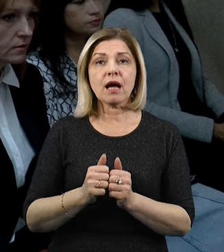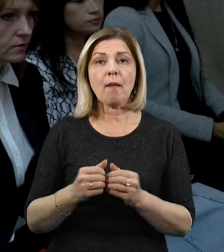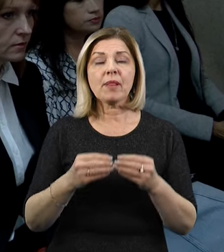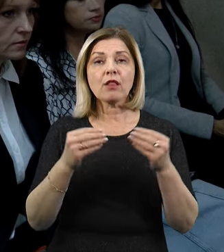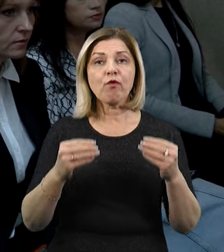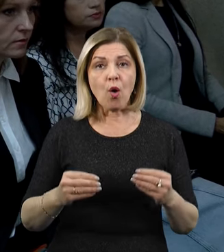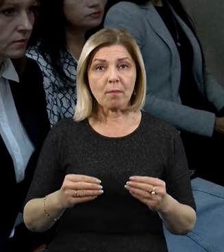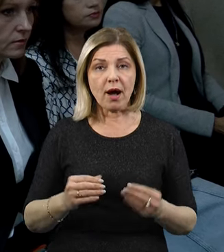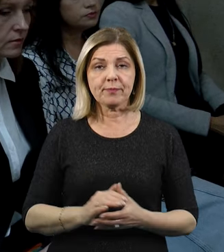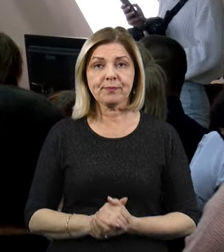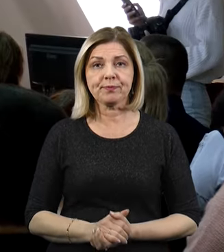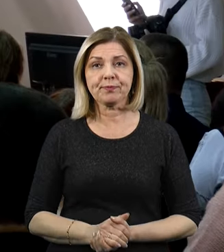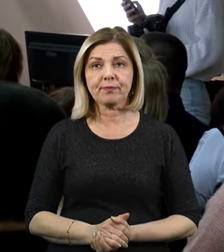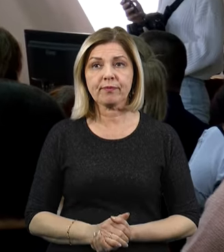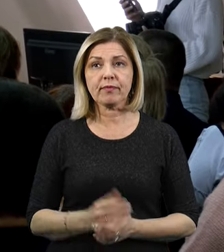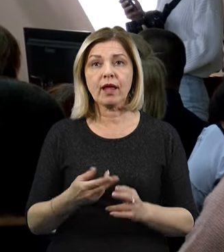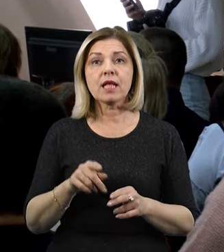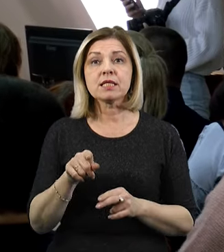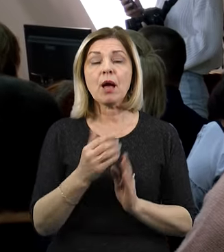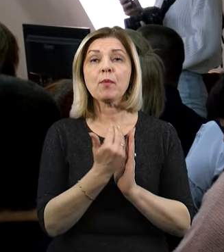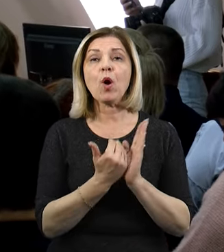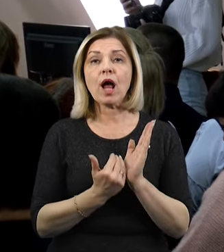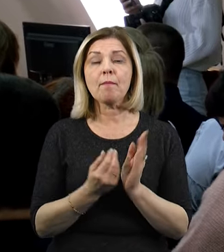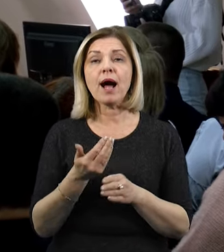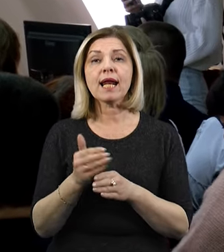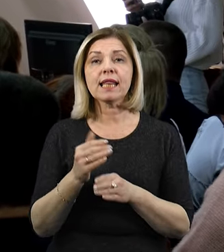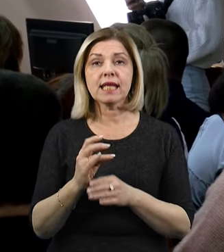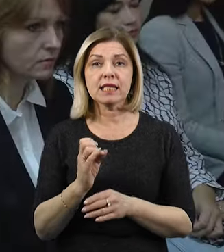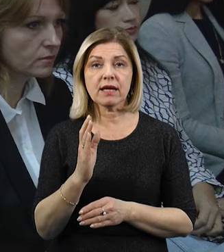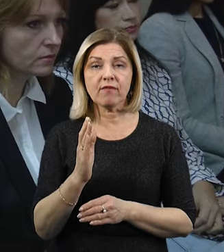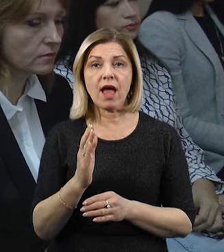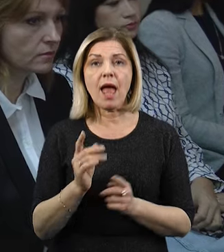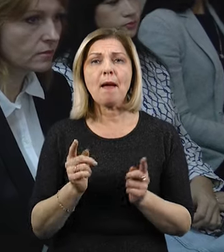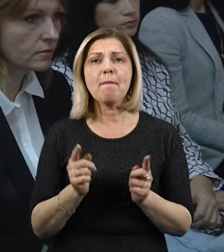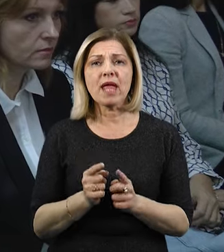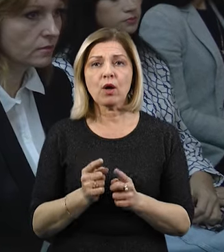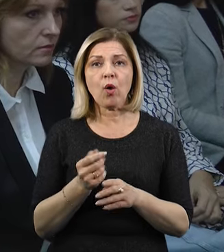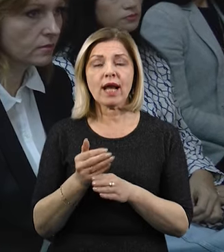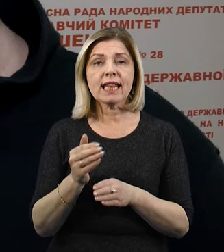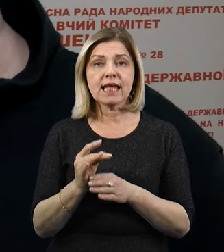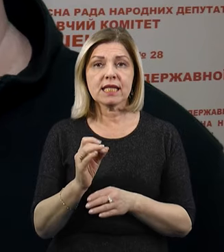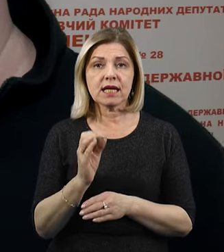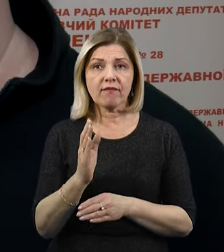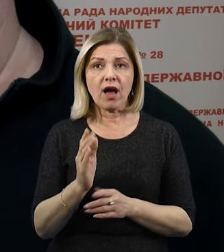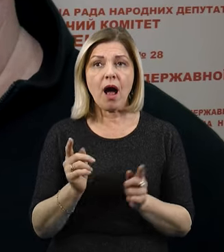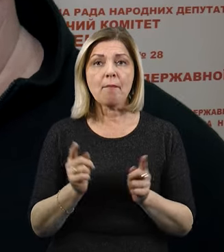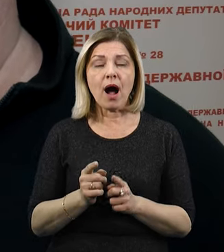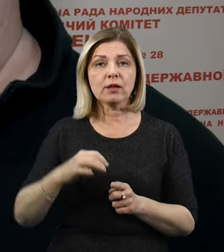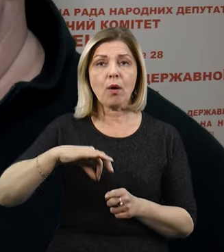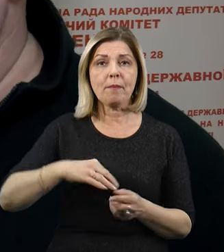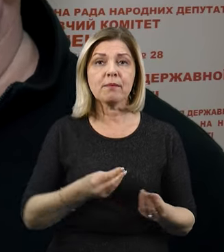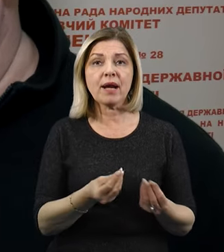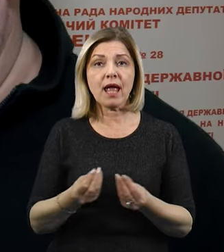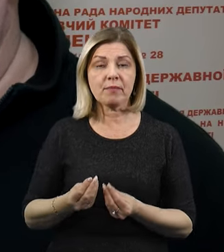мікрогради. Це програма кредитів, мікрокредитів для малого підприємництва. Робили такі спеціальні